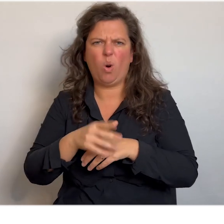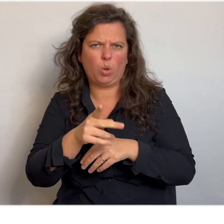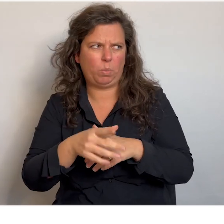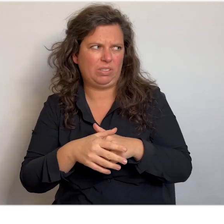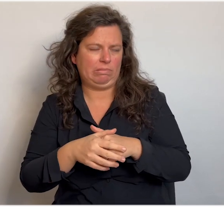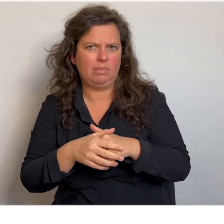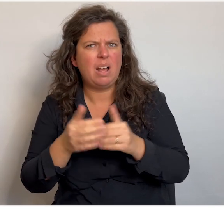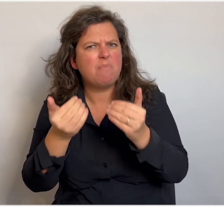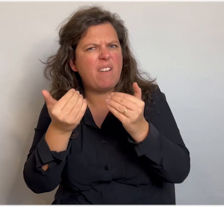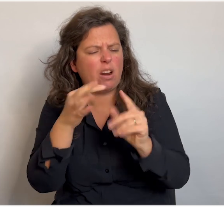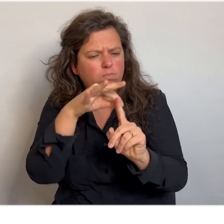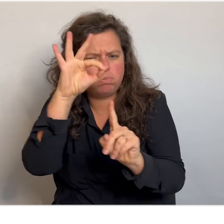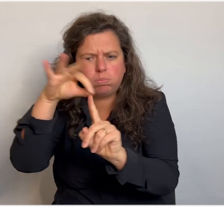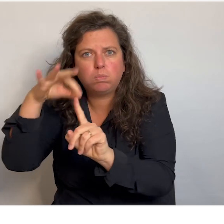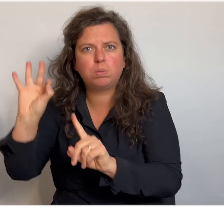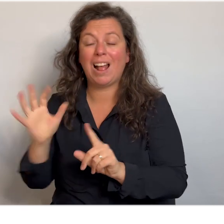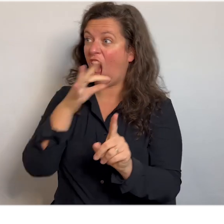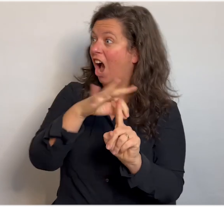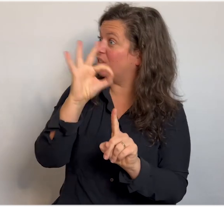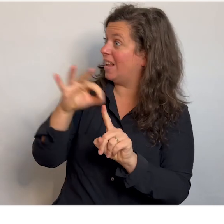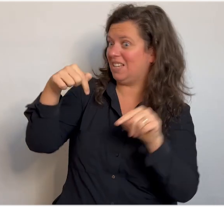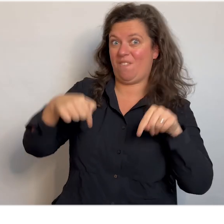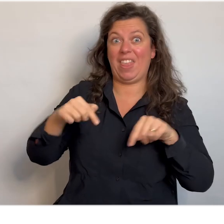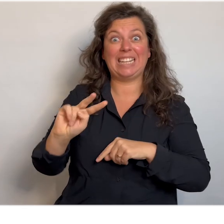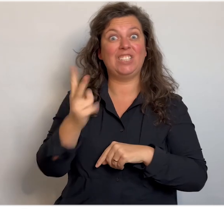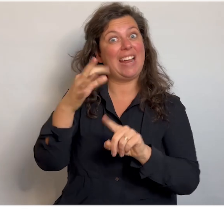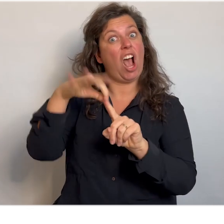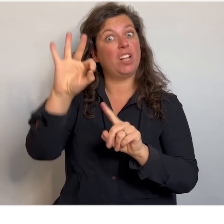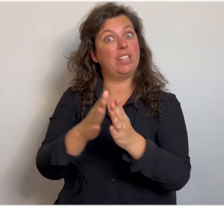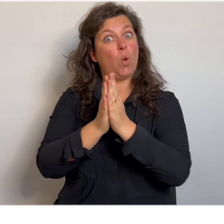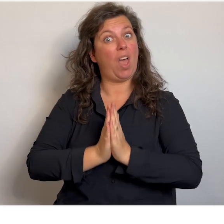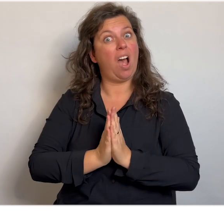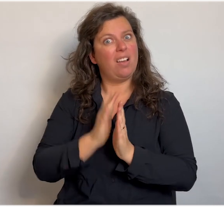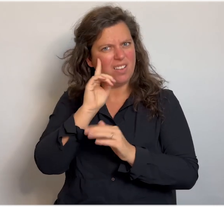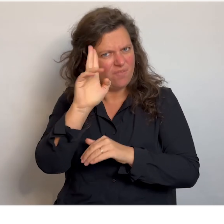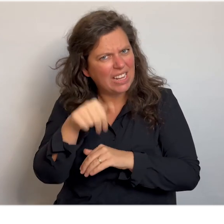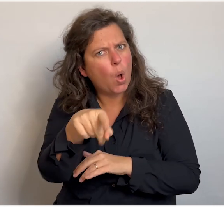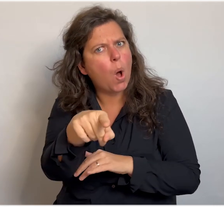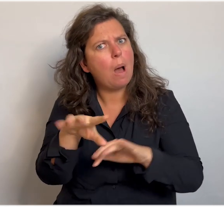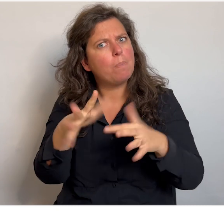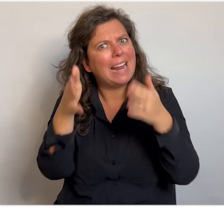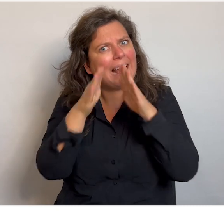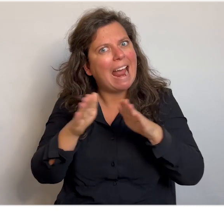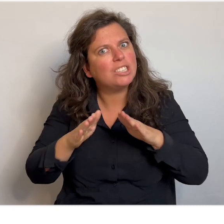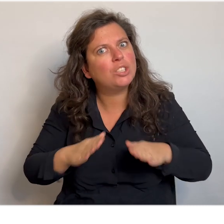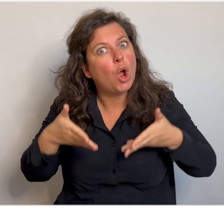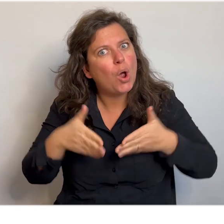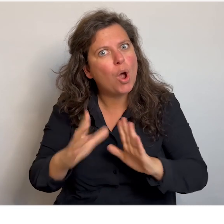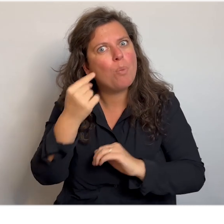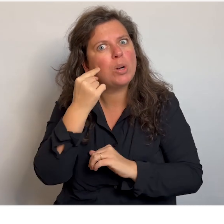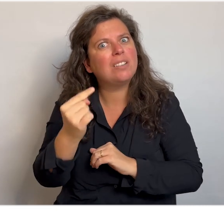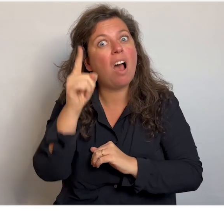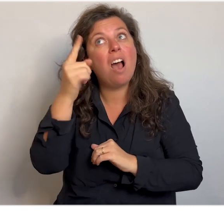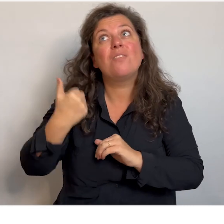Maar waarom steken we ze dan aan? Voor Advent. Het is vannacht tweede Adventszondag. Weet je nog, het is bijna kerst, de geboortedag van de Heerde